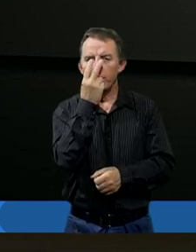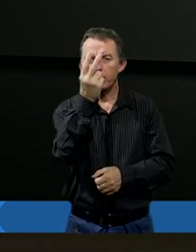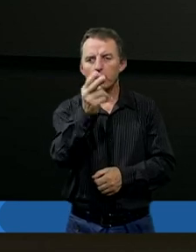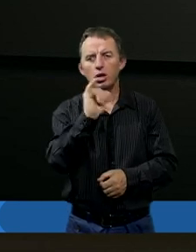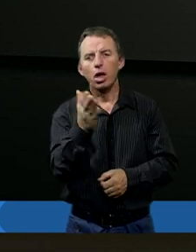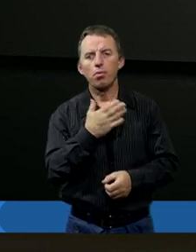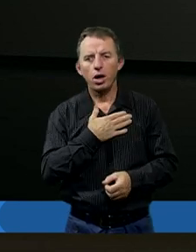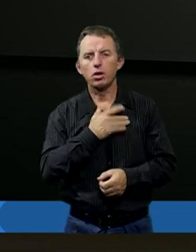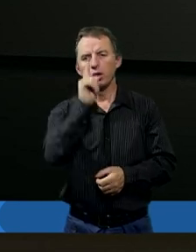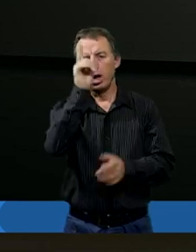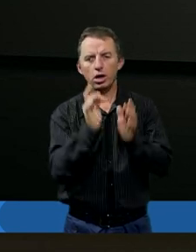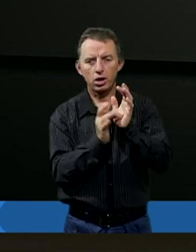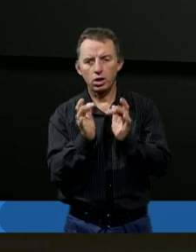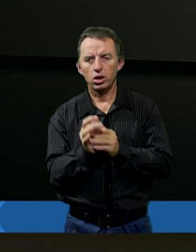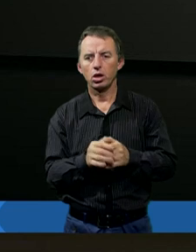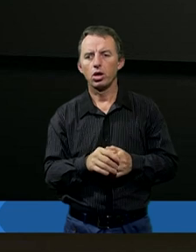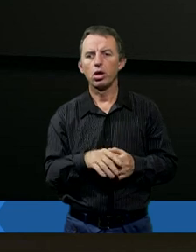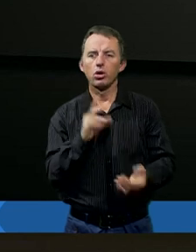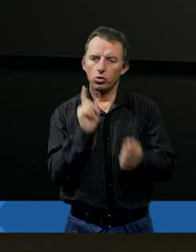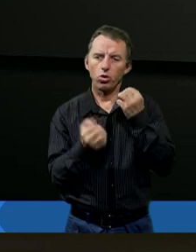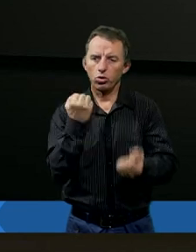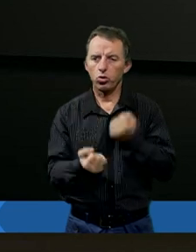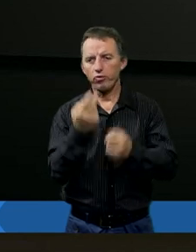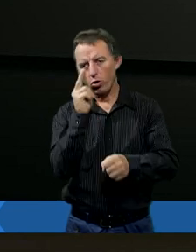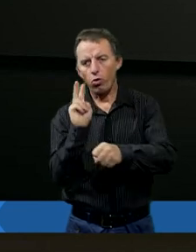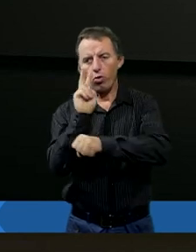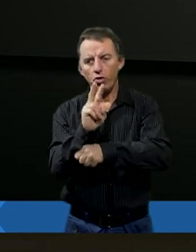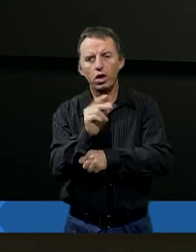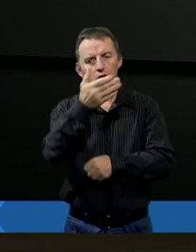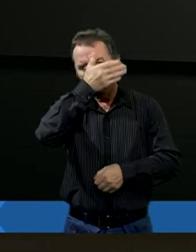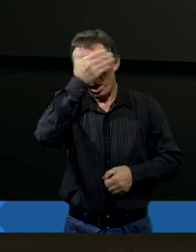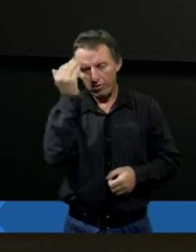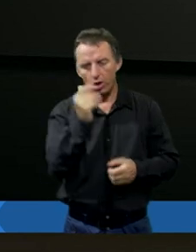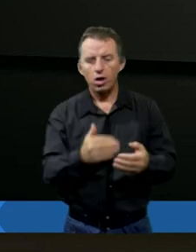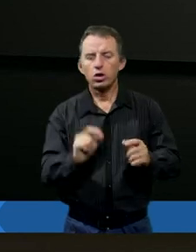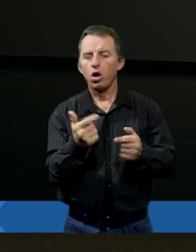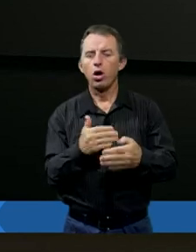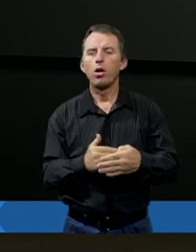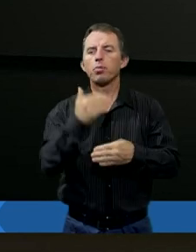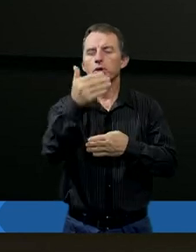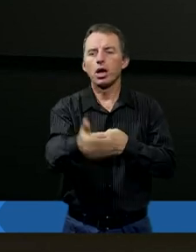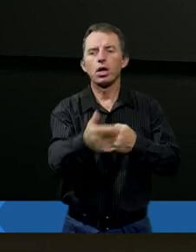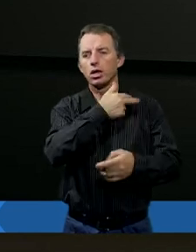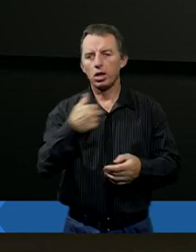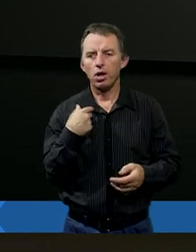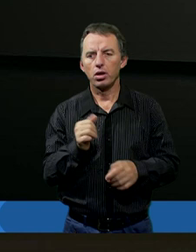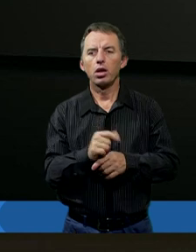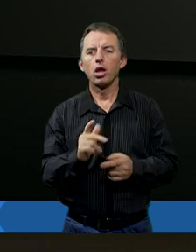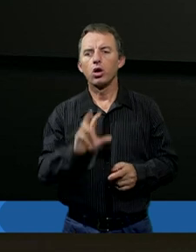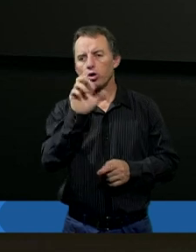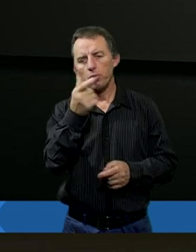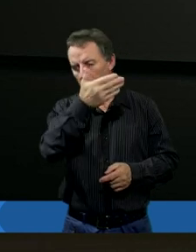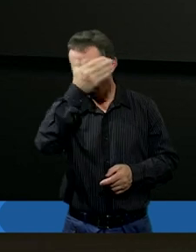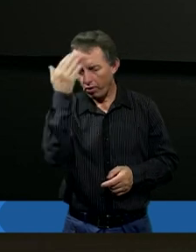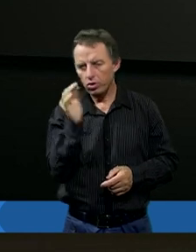patrzyli zawsze na Niego. Chociaż czasem trudno jest ufać, bo nie wiemy, co przed nami. Tak jak Job na początku tych